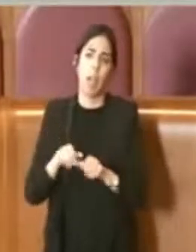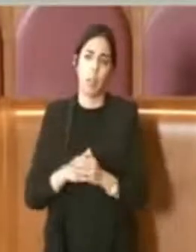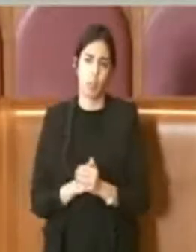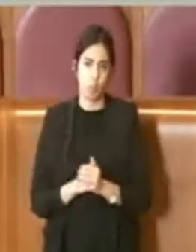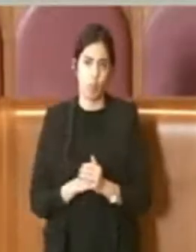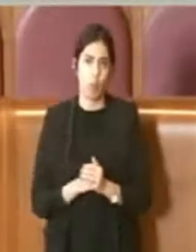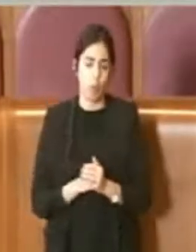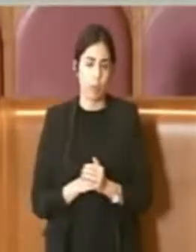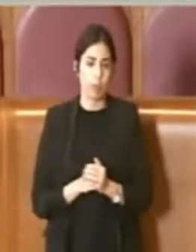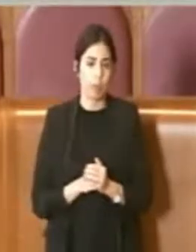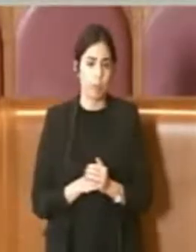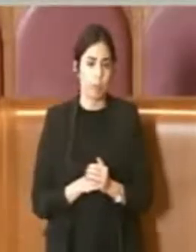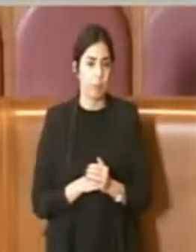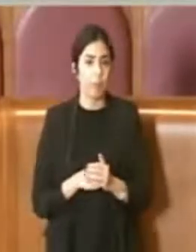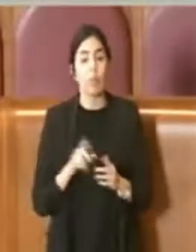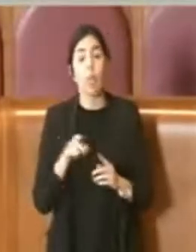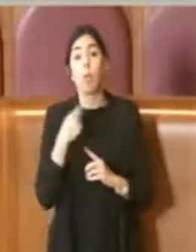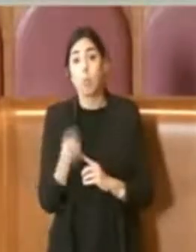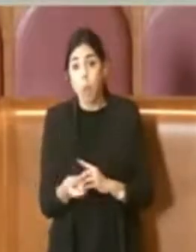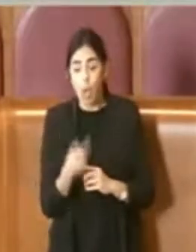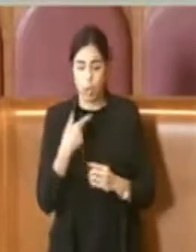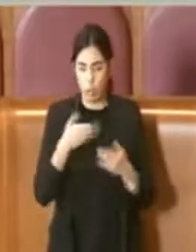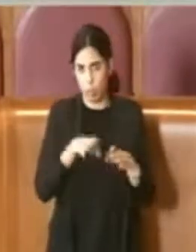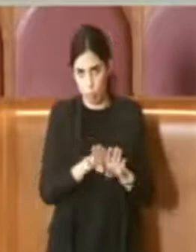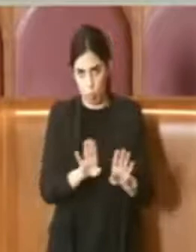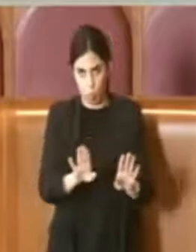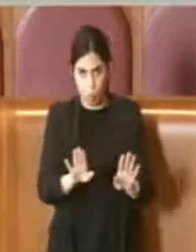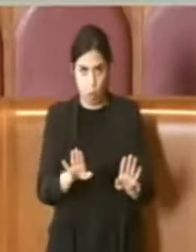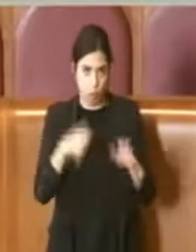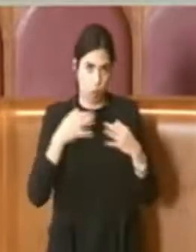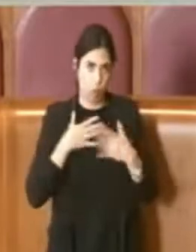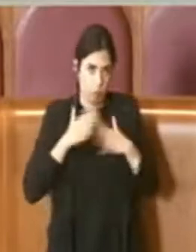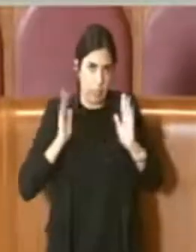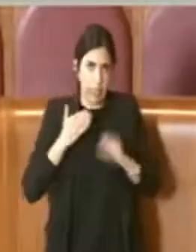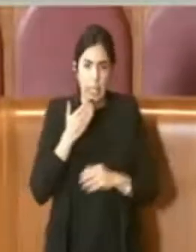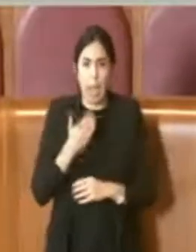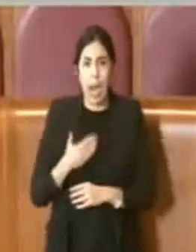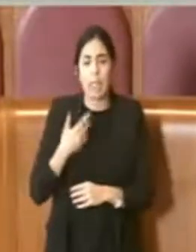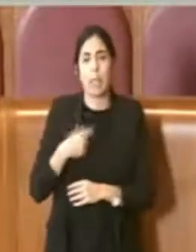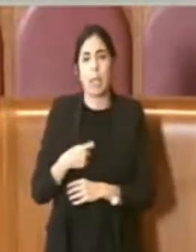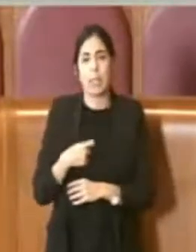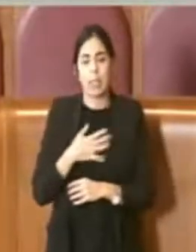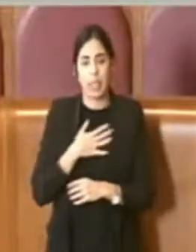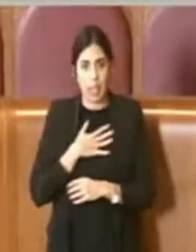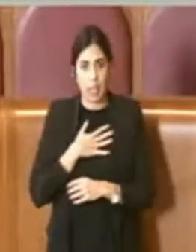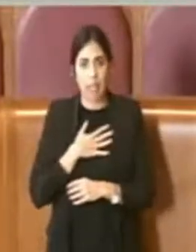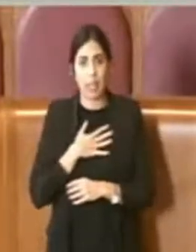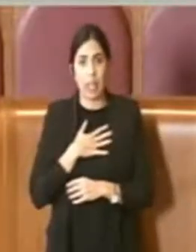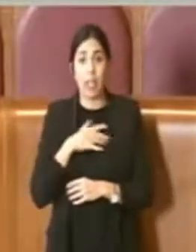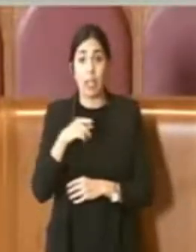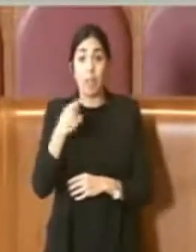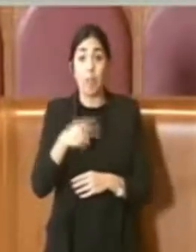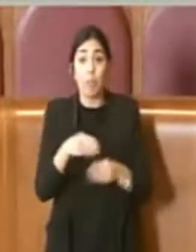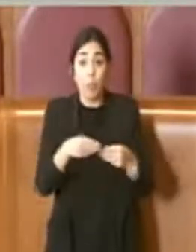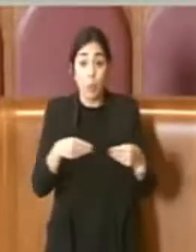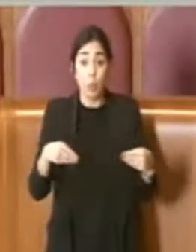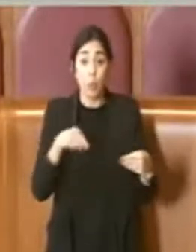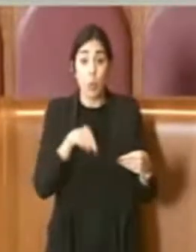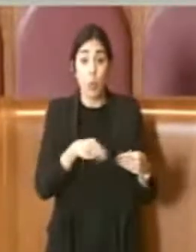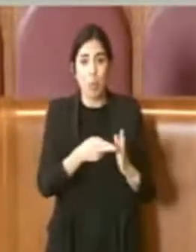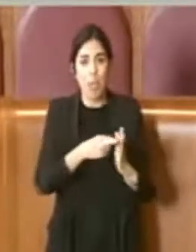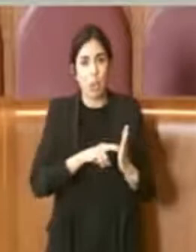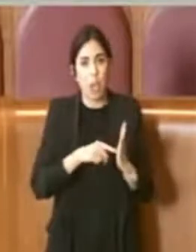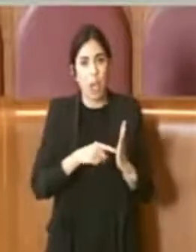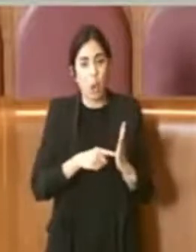non riesco e chiudo, chiudo proprio, grazie Presidente, questo strumento ha tanti